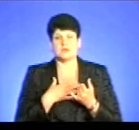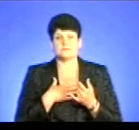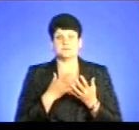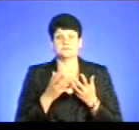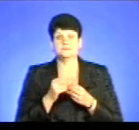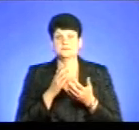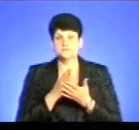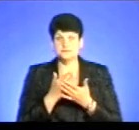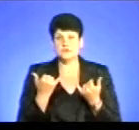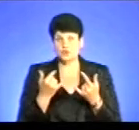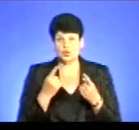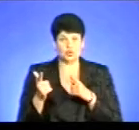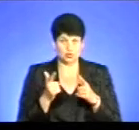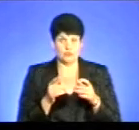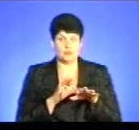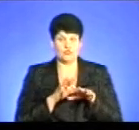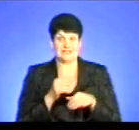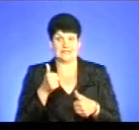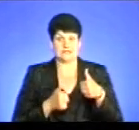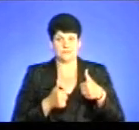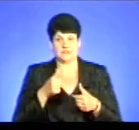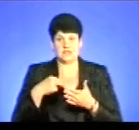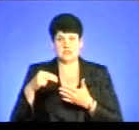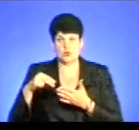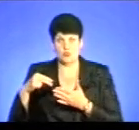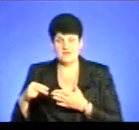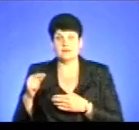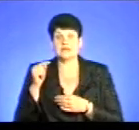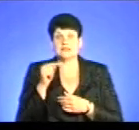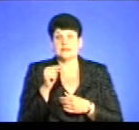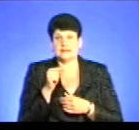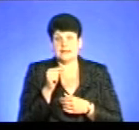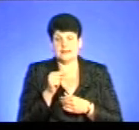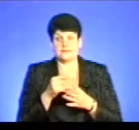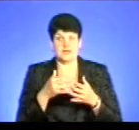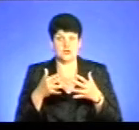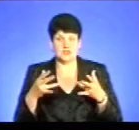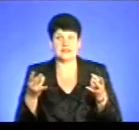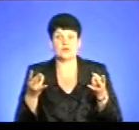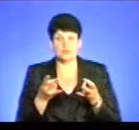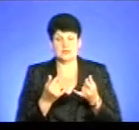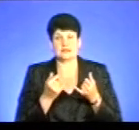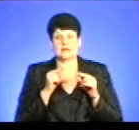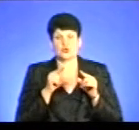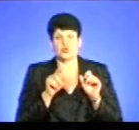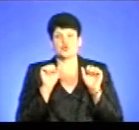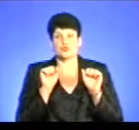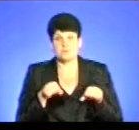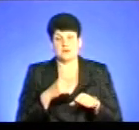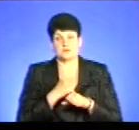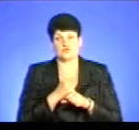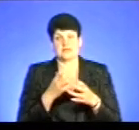сьогодні готові проводити тендерні закупівлі саме тих речей, які необхідні для того, щоб міг працювати